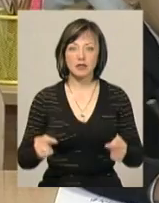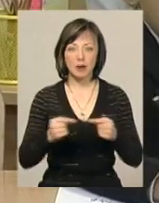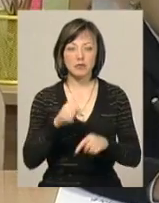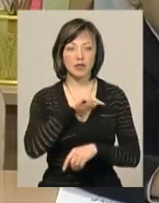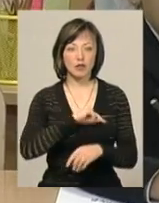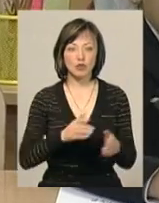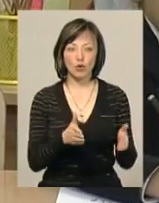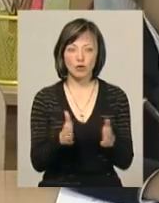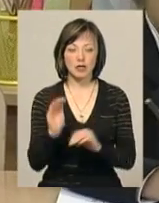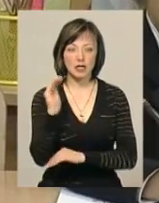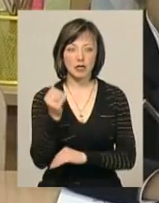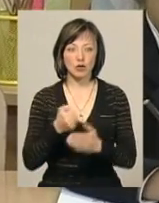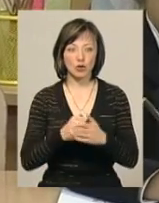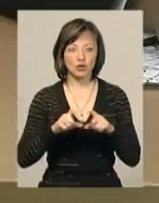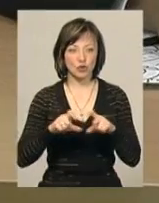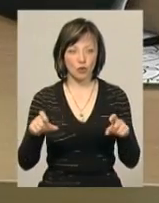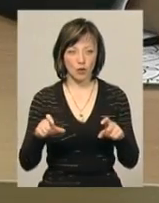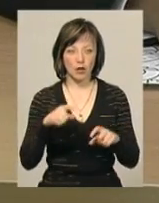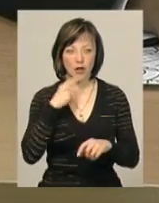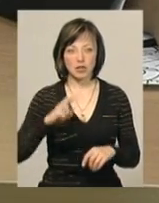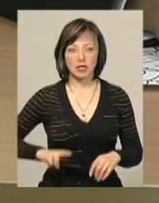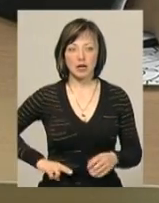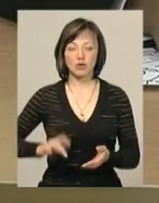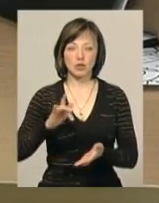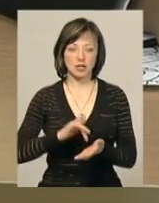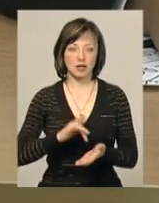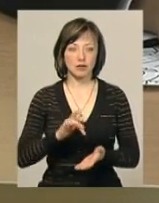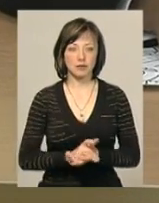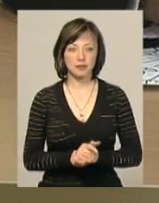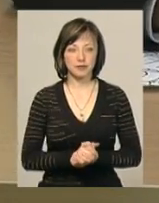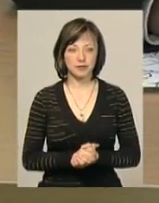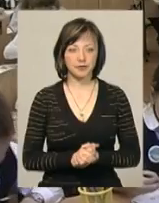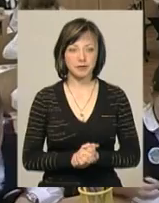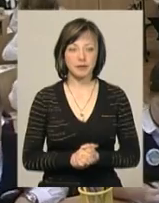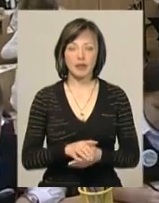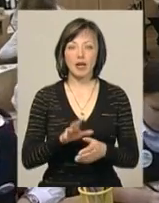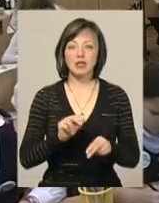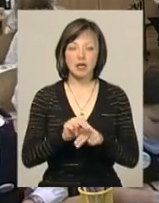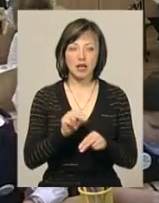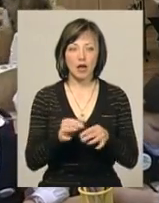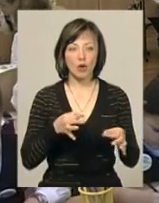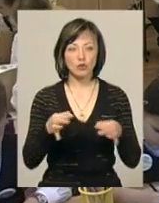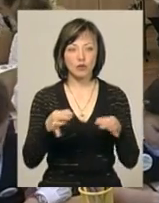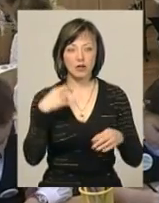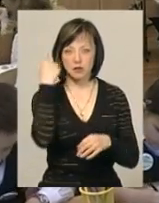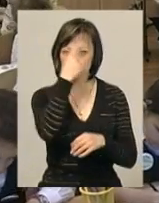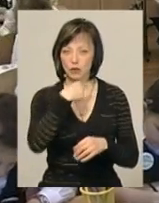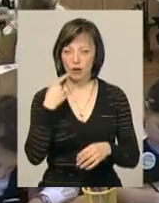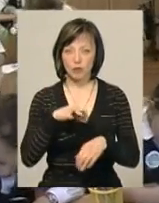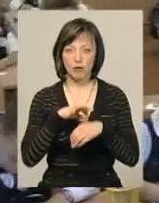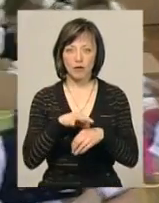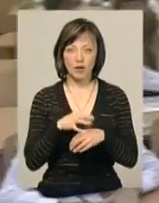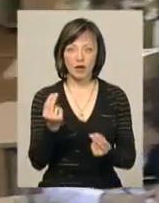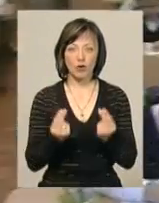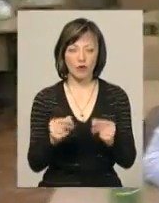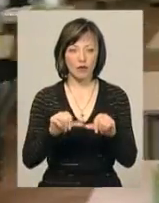психологічну готовність дитини до школи, каже директорка центру Мар'яна Любецька. Заняття, консультації тут індивідуальні, проводять їх в